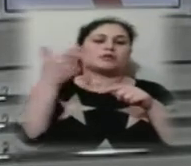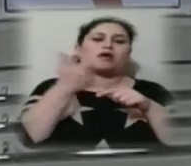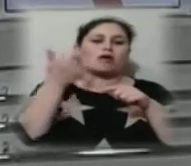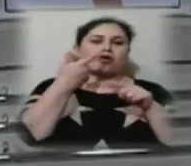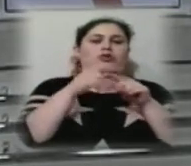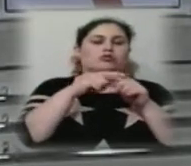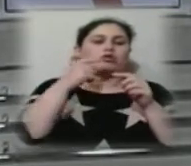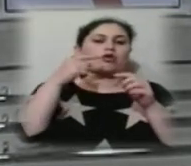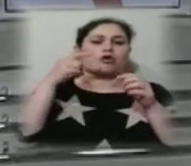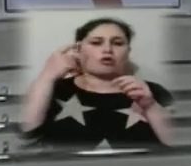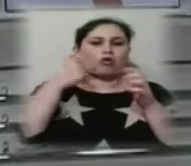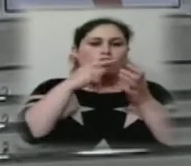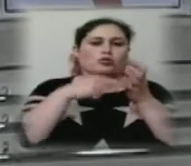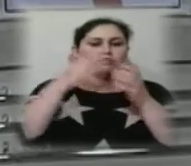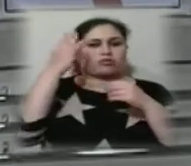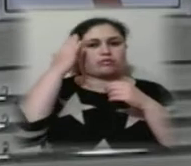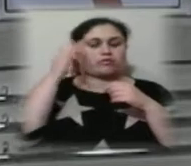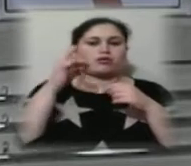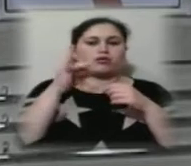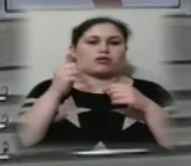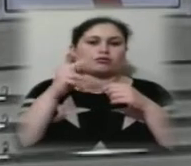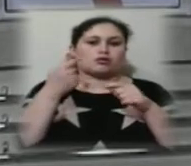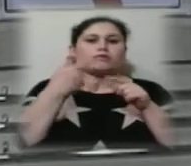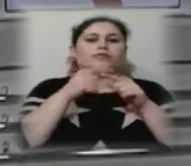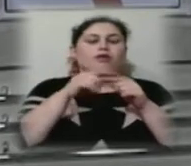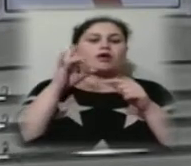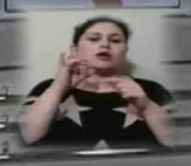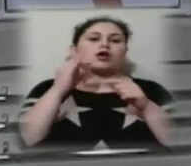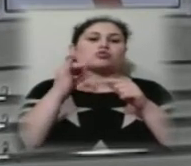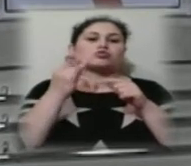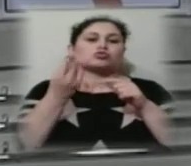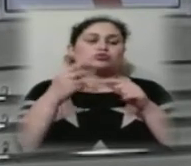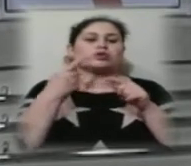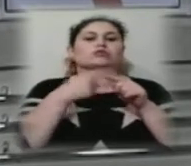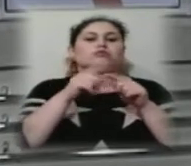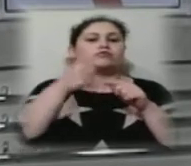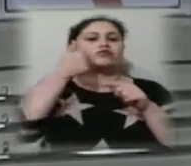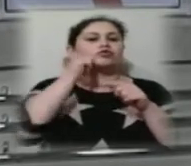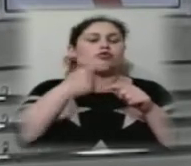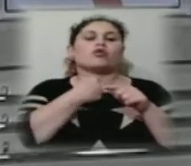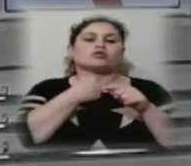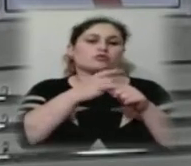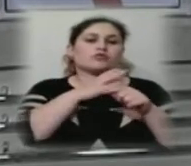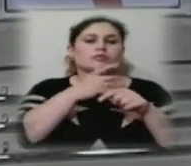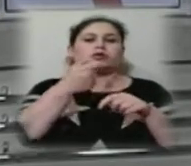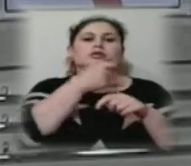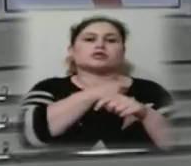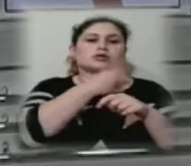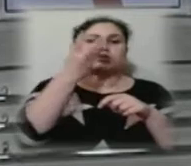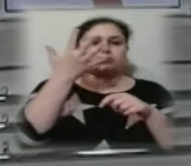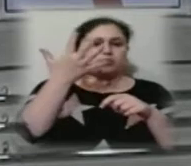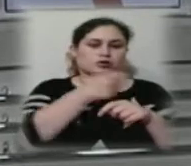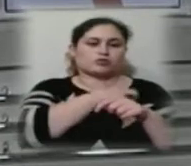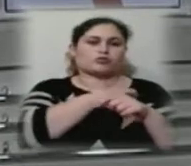За отримання кредиту Європейського банку реконструкції та розвитку на нові тролейбуси, вчора проголосувало 35 депутатів Херсонської